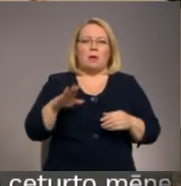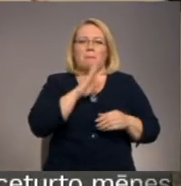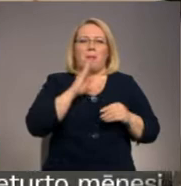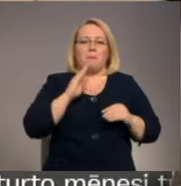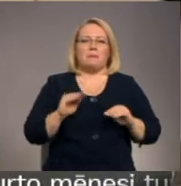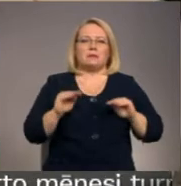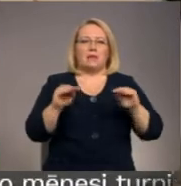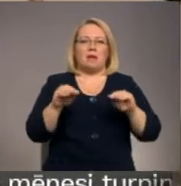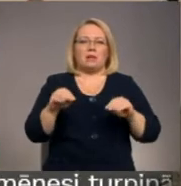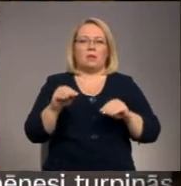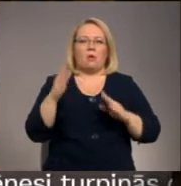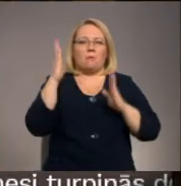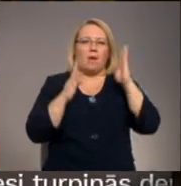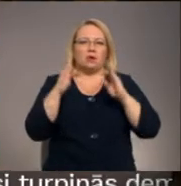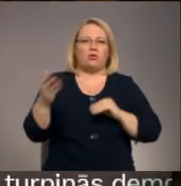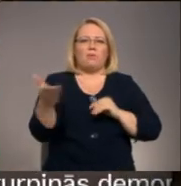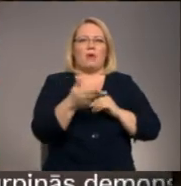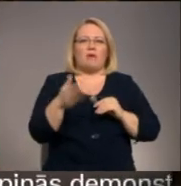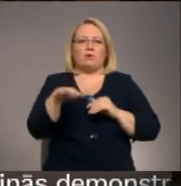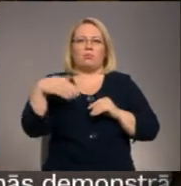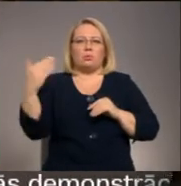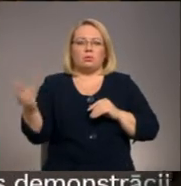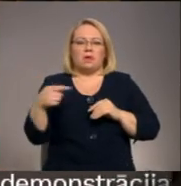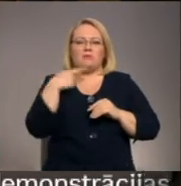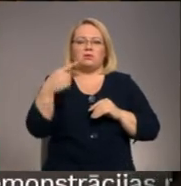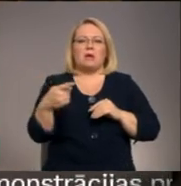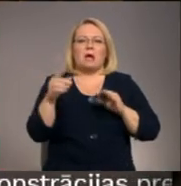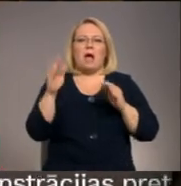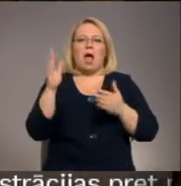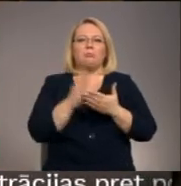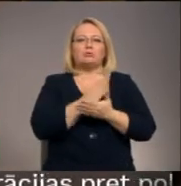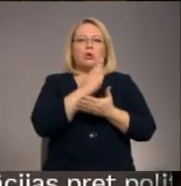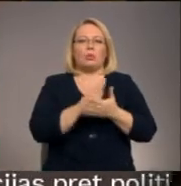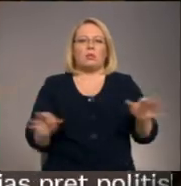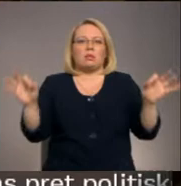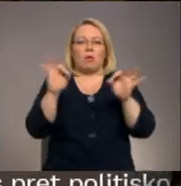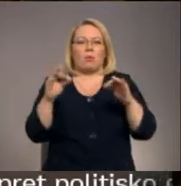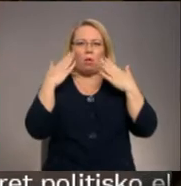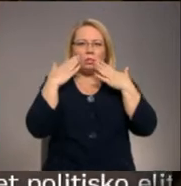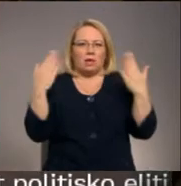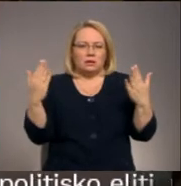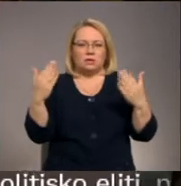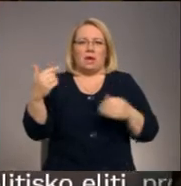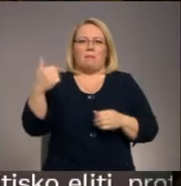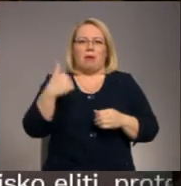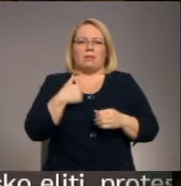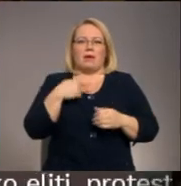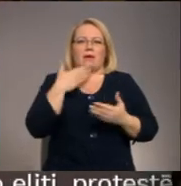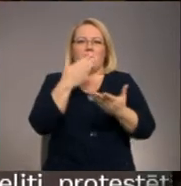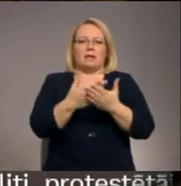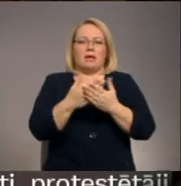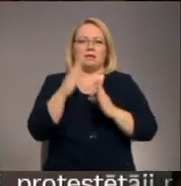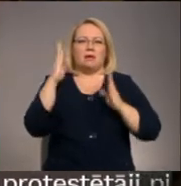mežu pļaviņu pusē. Absoluti neko nezinu par to. Vienīgi man ieteica salīgtie mežu saimnieki,